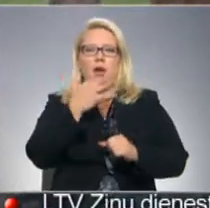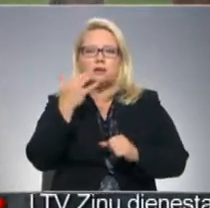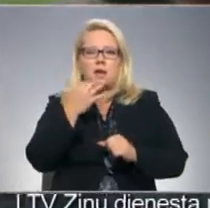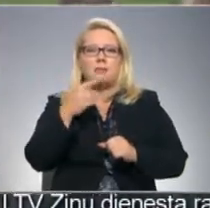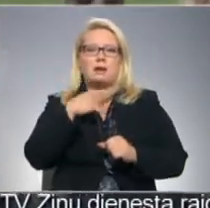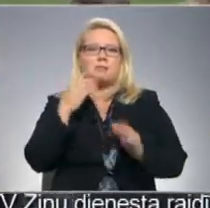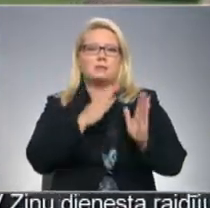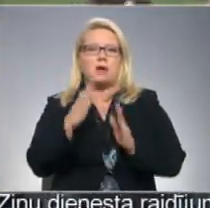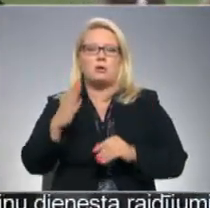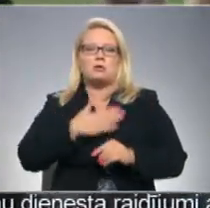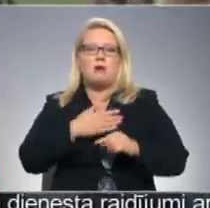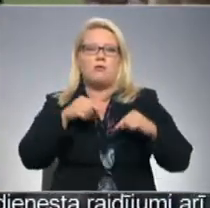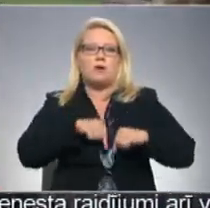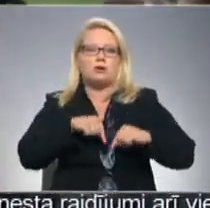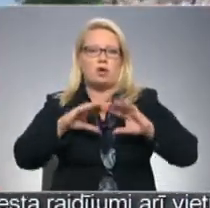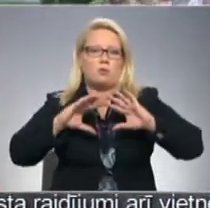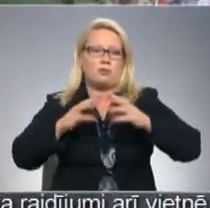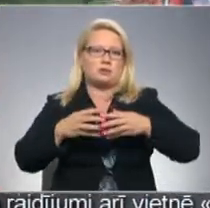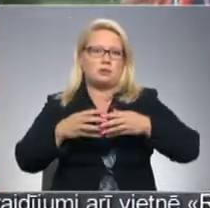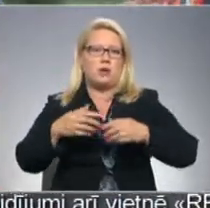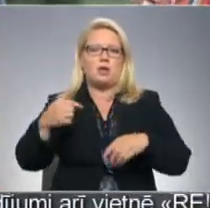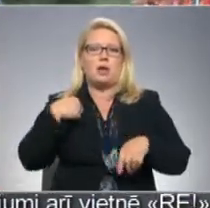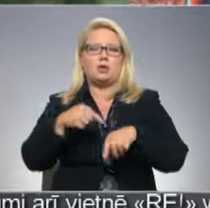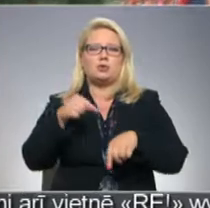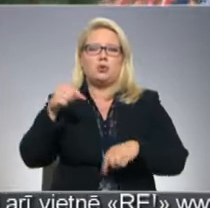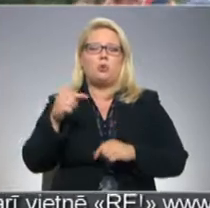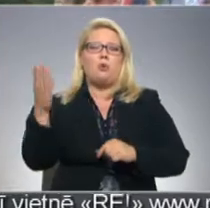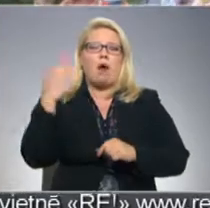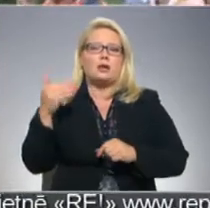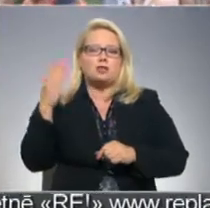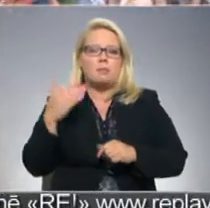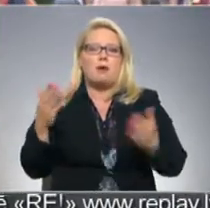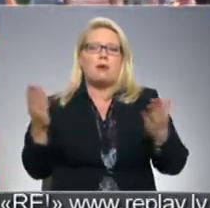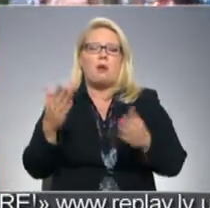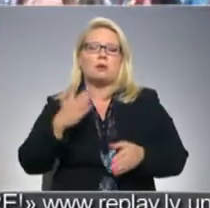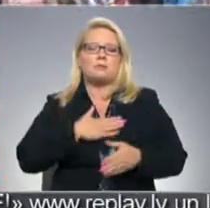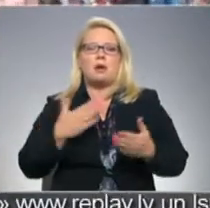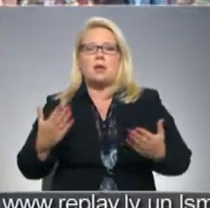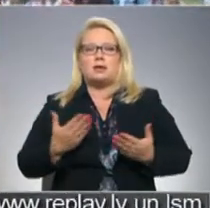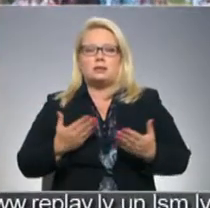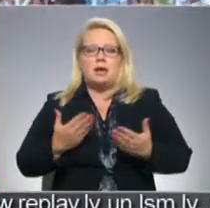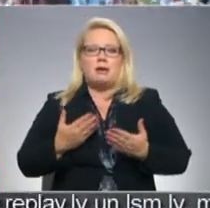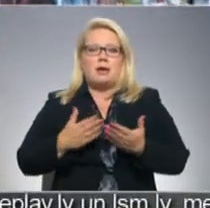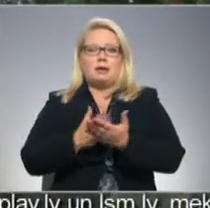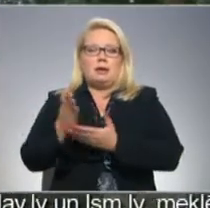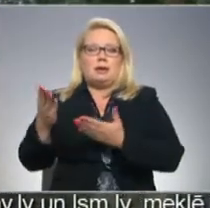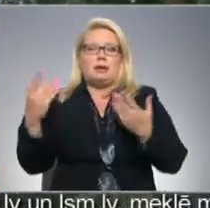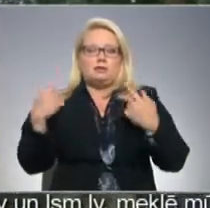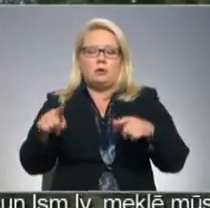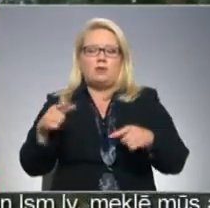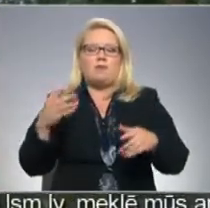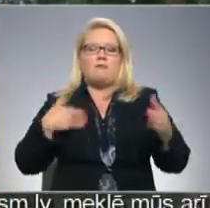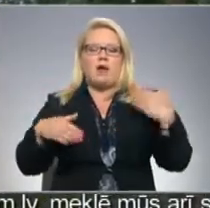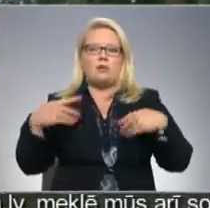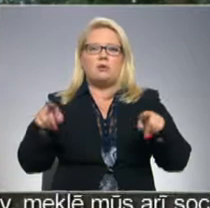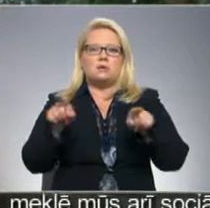vērs sakārtot savu iekšējo pasauli. Es jūtu aicinājumu. Kaut kas manā dzīvē gāja ne tā un vēlējos